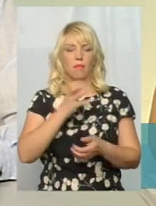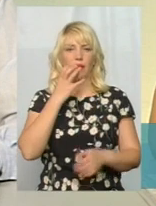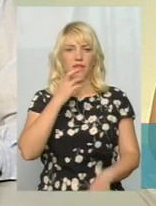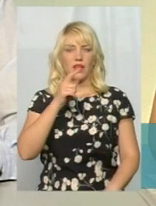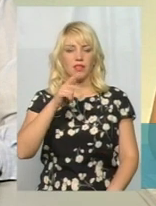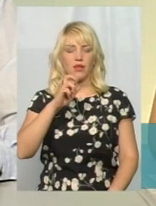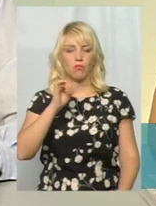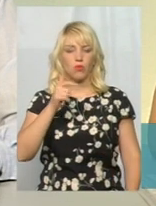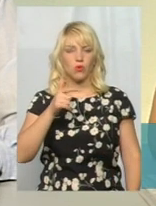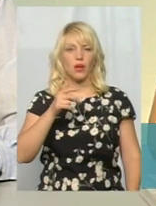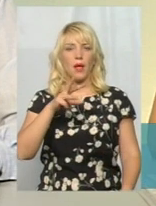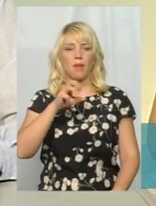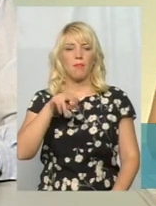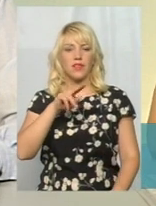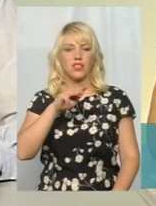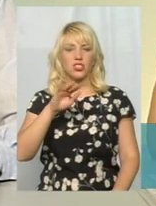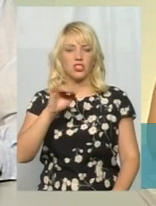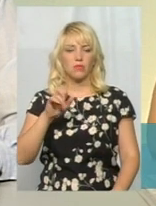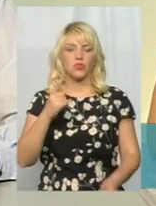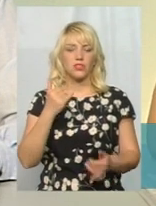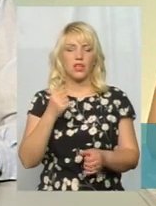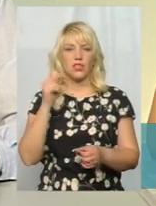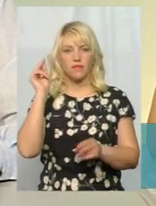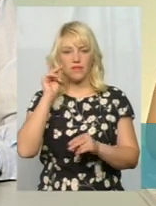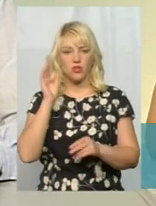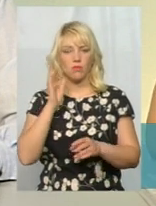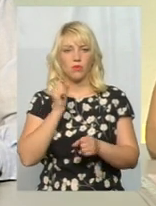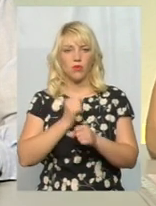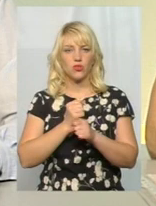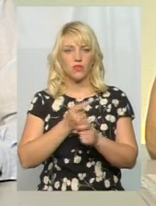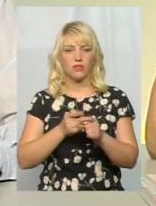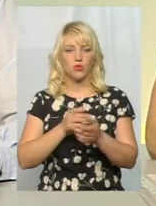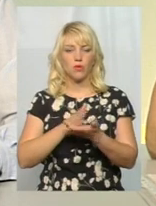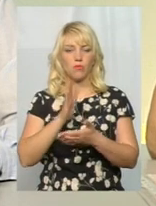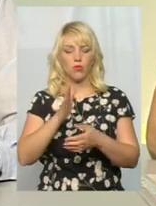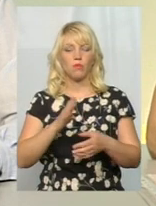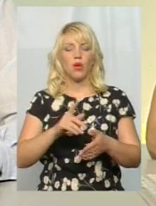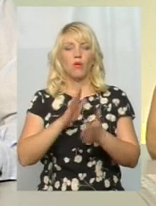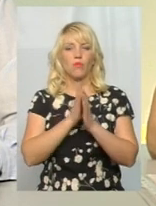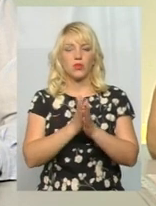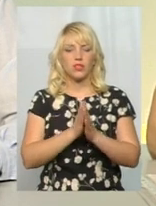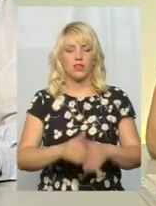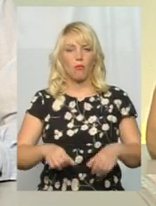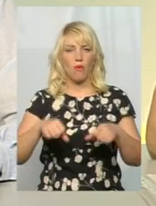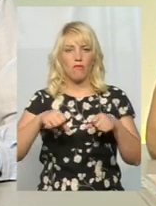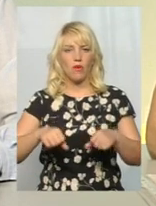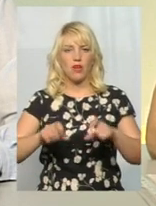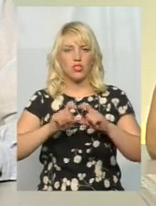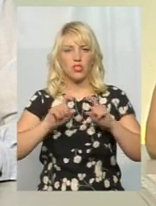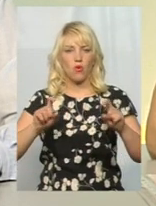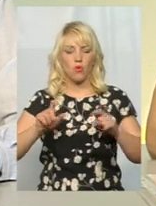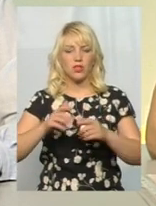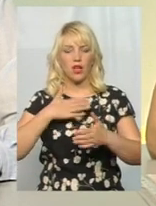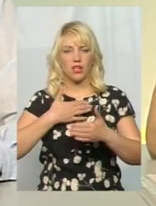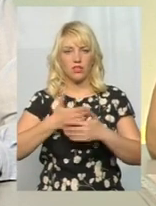зараз вивчаємо і досить активно будемо працювати в даному напрямку. Будемо просити уповноважені органи активніше працювати,